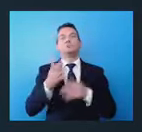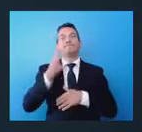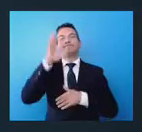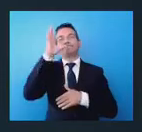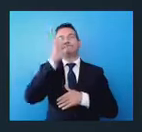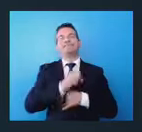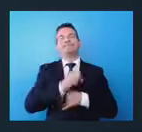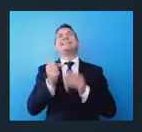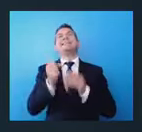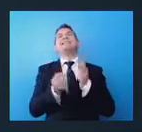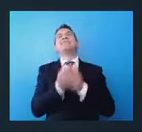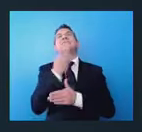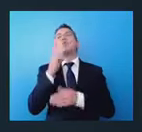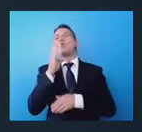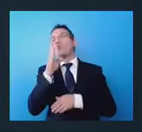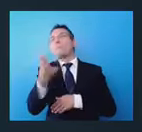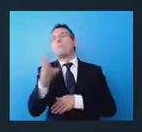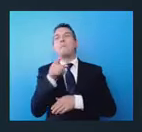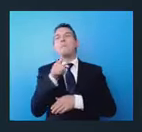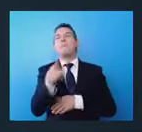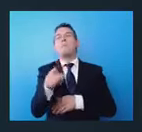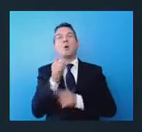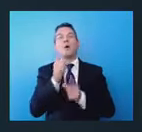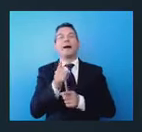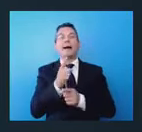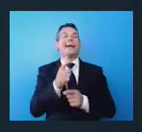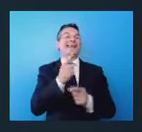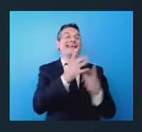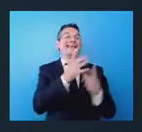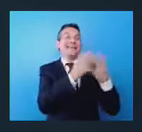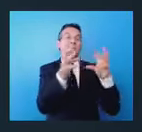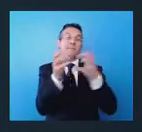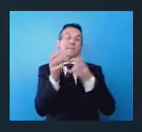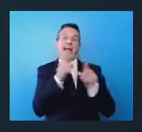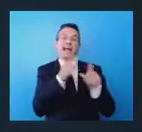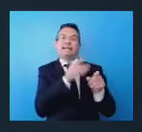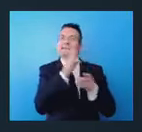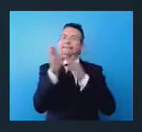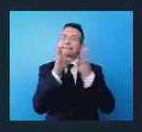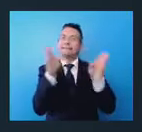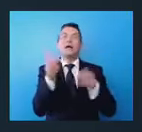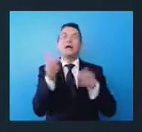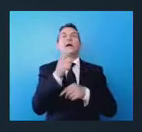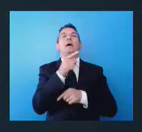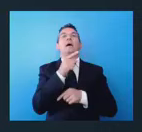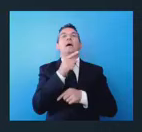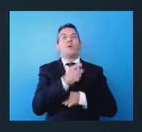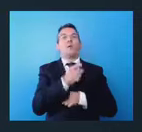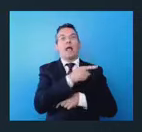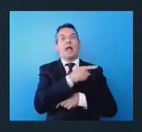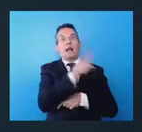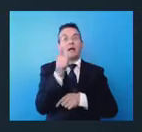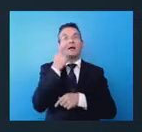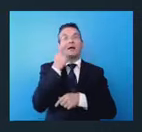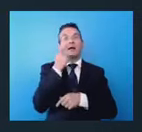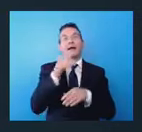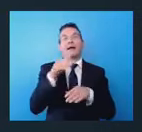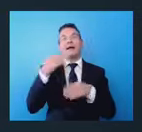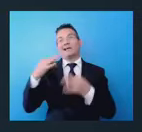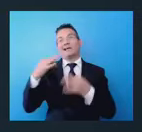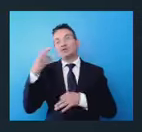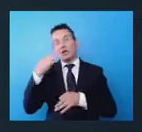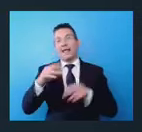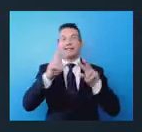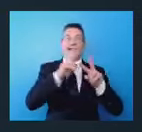dove investono le imprese, provare a servire con il nostro eccellenze della ricerca, dell'università,